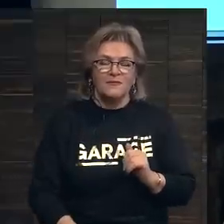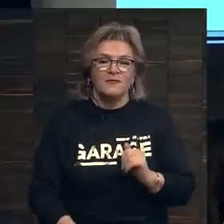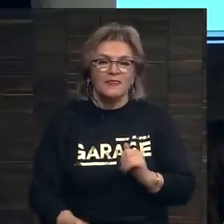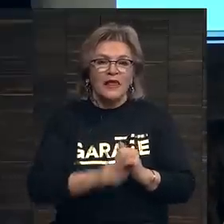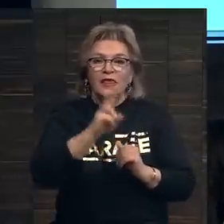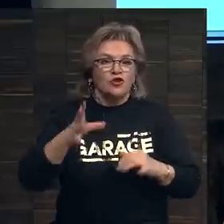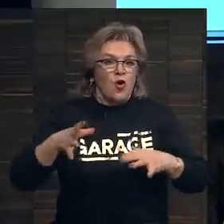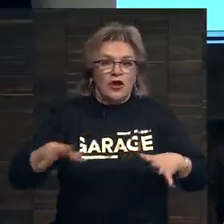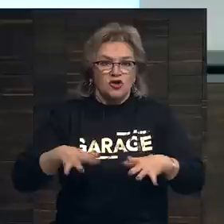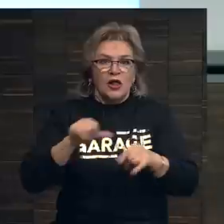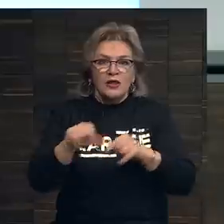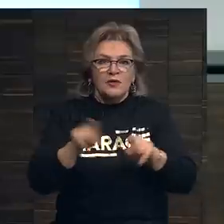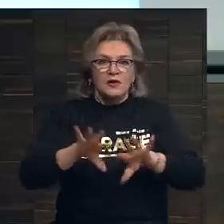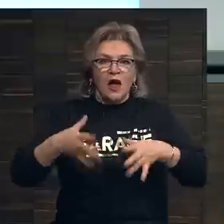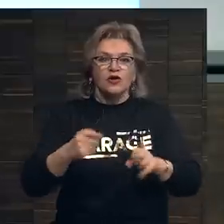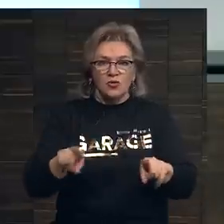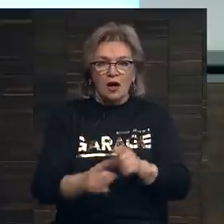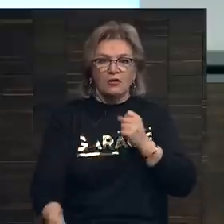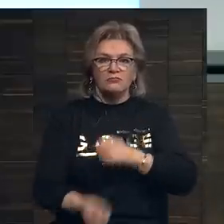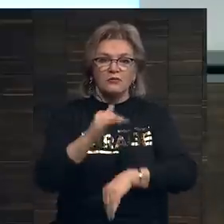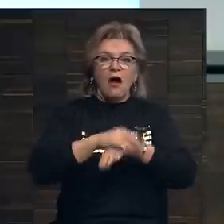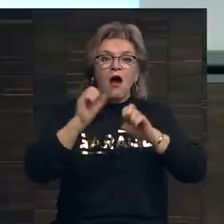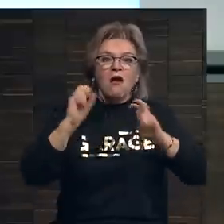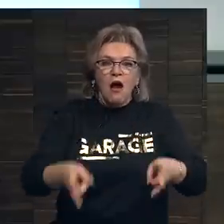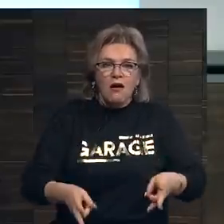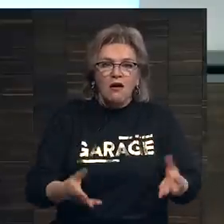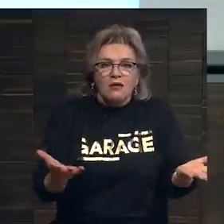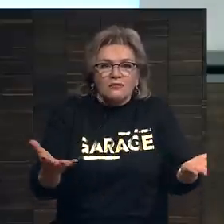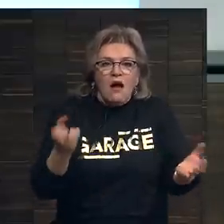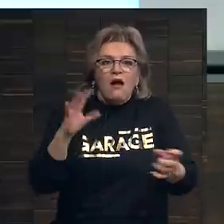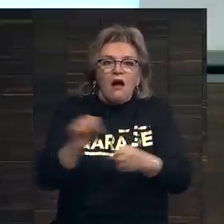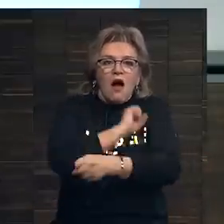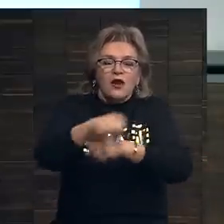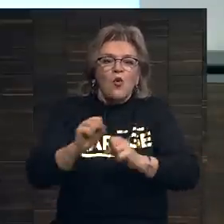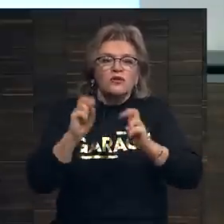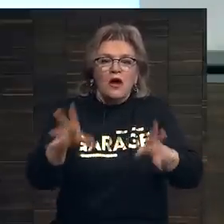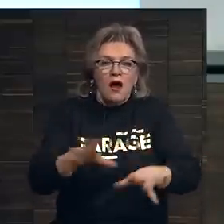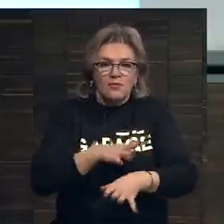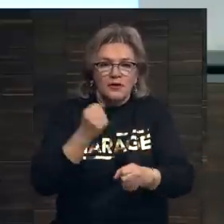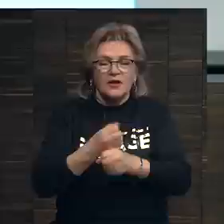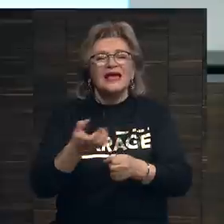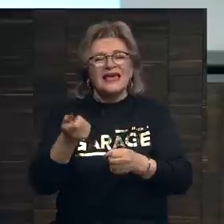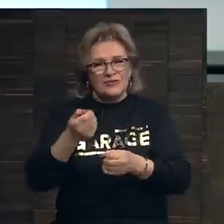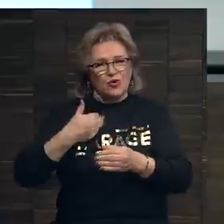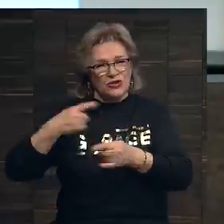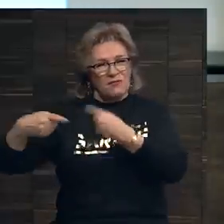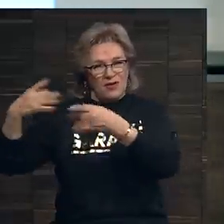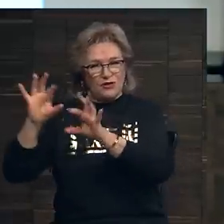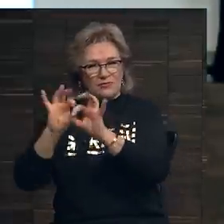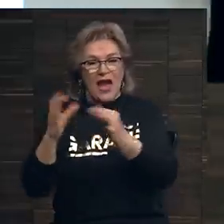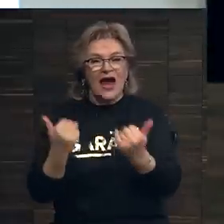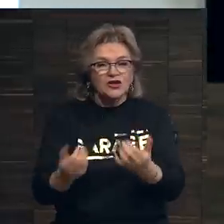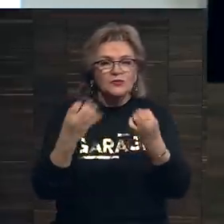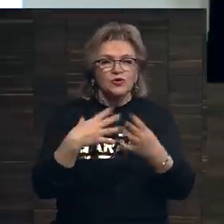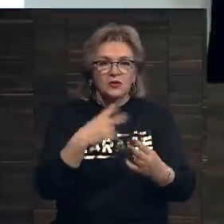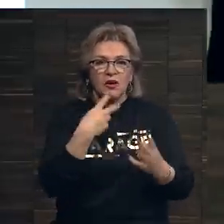Никто не ожидал, что произойдет именно так, но так случилось. Как это произошло? Как был побитый рекорд? Мы об этом немножко поговорим впоследствии. Но сейчас